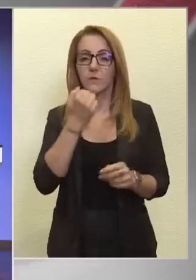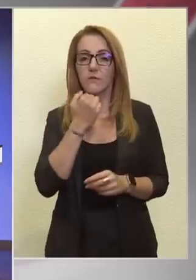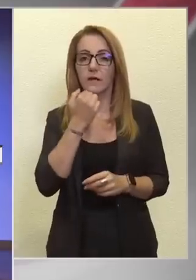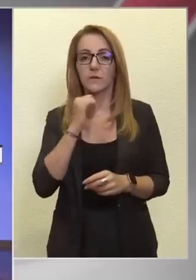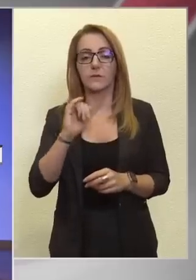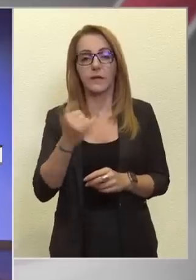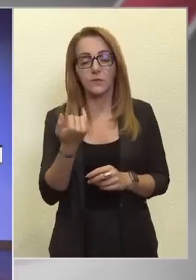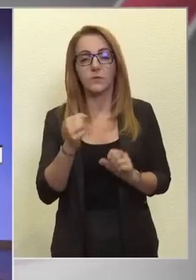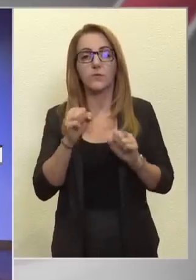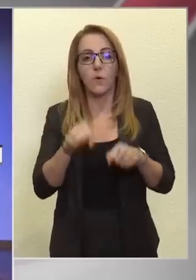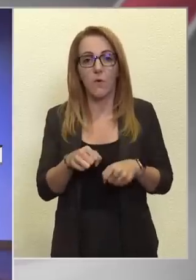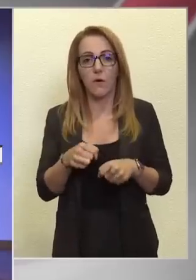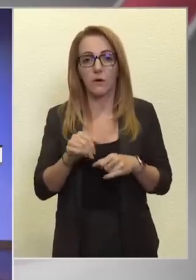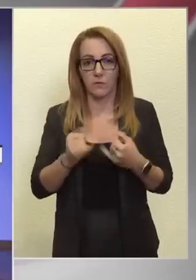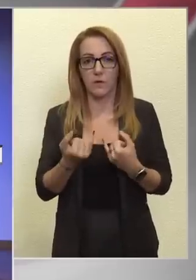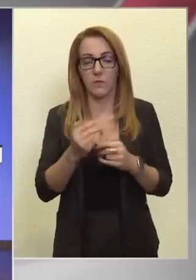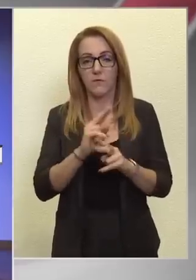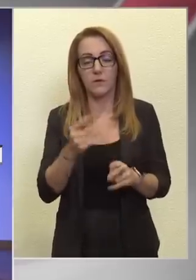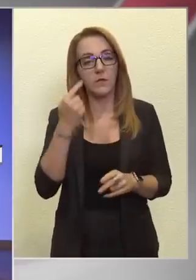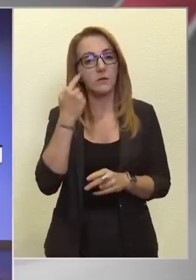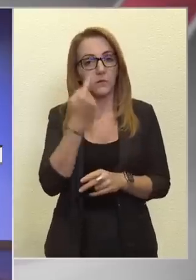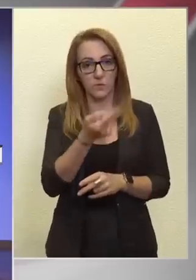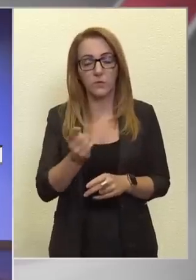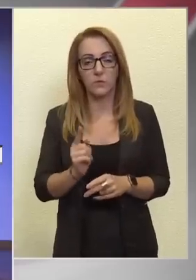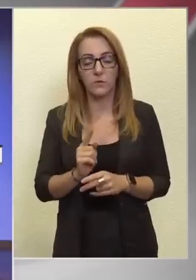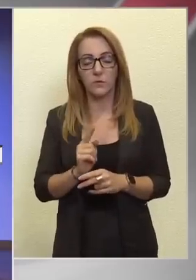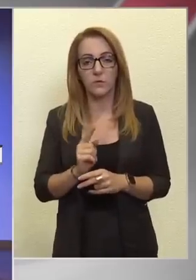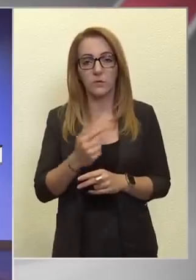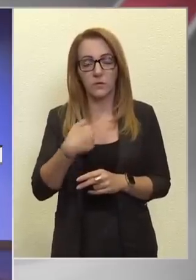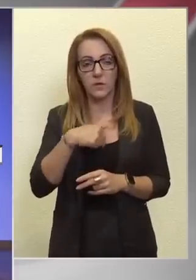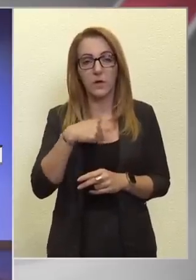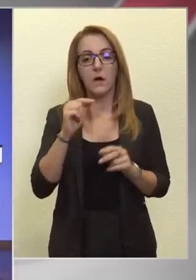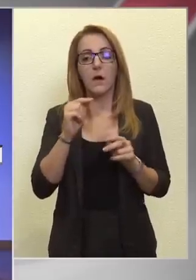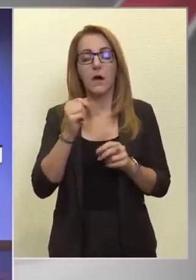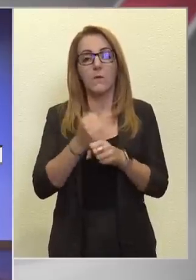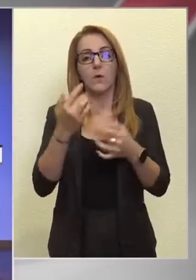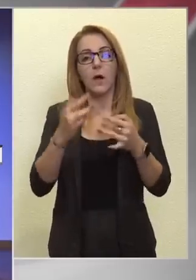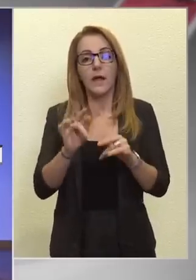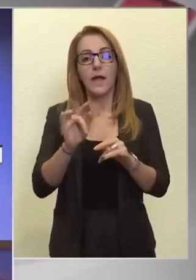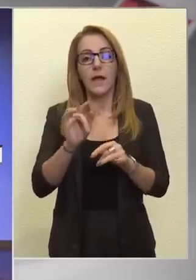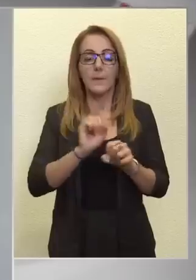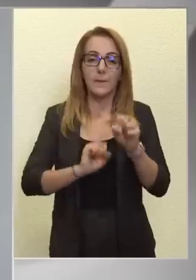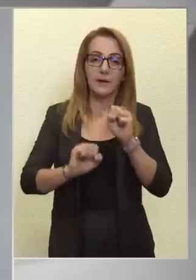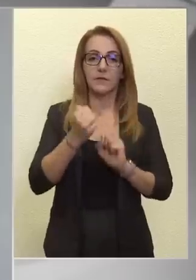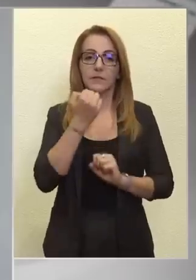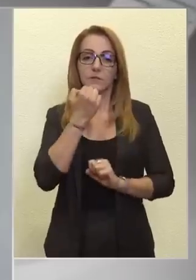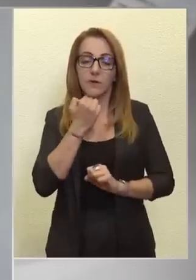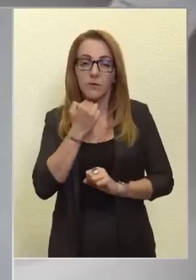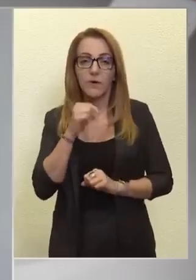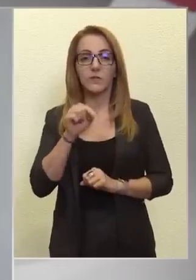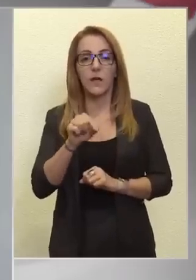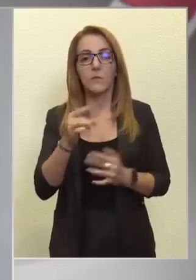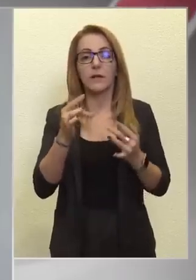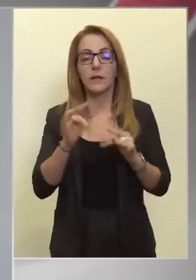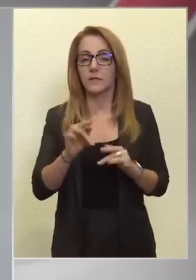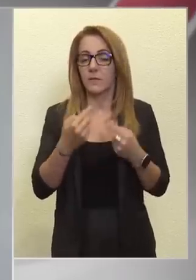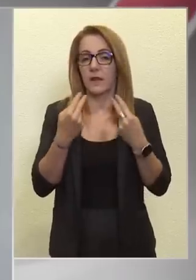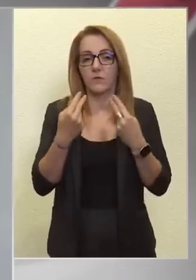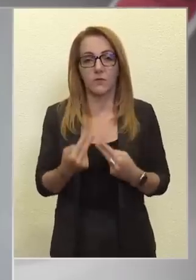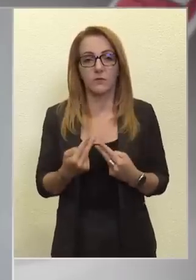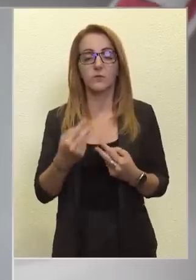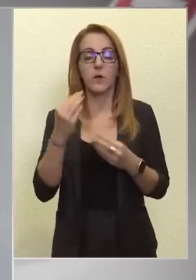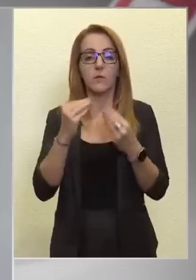is komoly bajban vannak. Tudjuk azt, hogy a munkahelyek megvédése, megóvása ebben a helyzetben a legfontosabb.